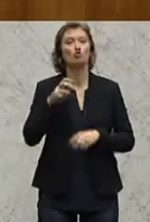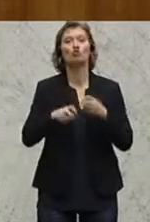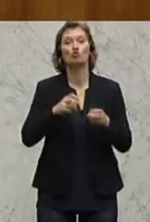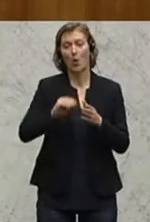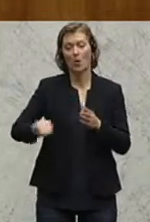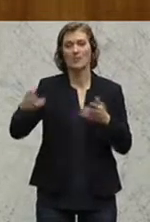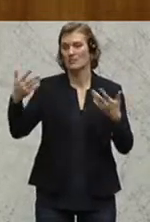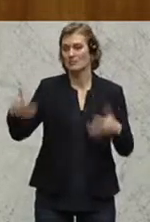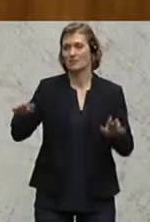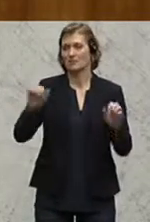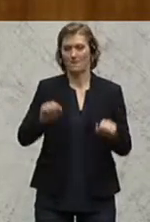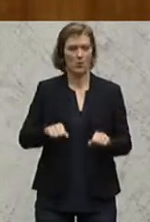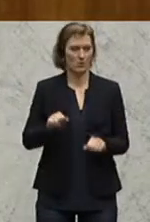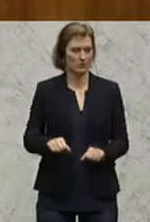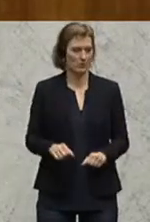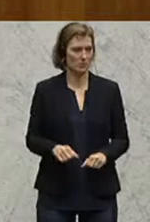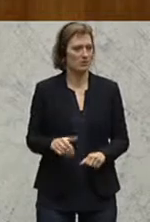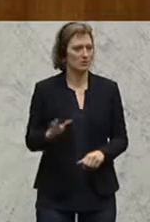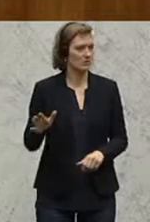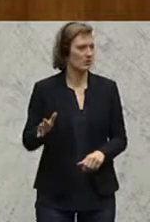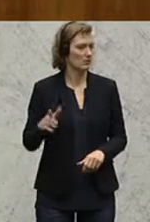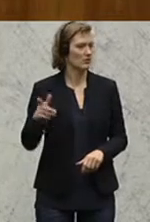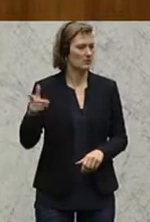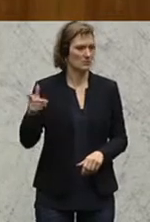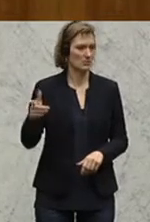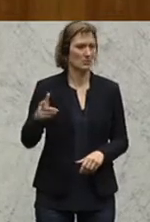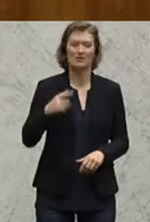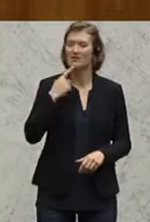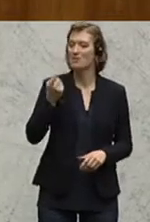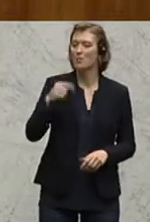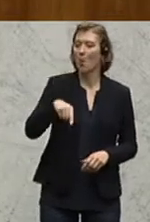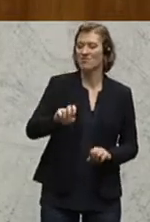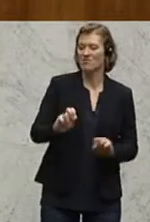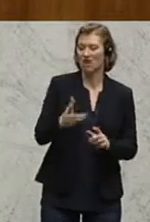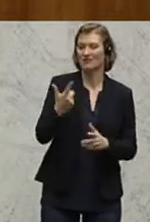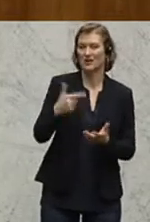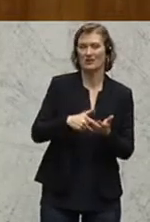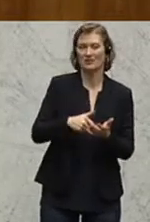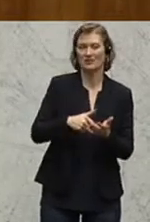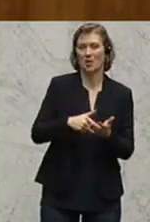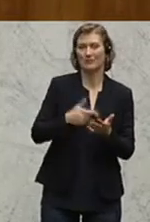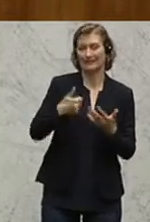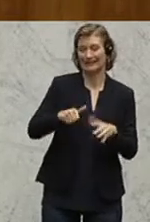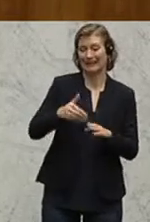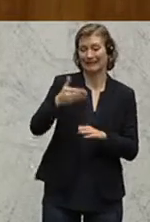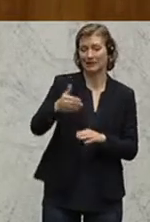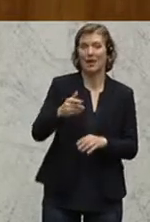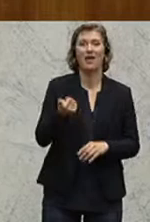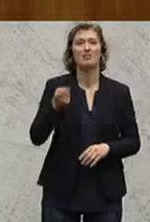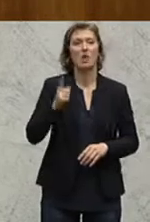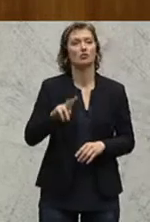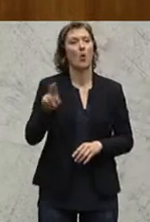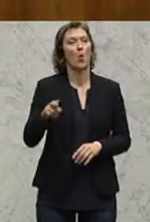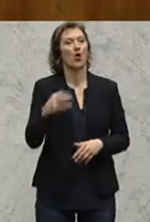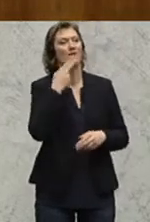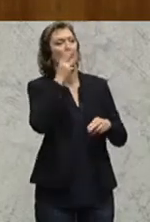werden, sind nicht mehr steuerabzugsfähig. Ah, richtig, sie geht erst in Kraft mit 01.01.2016. Das heißt, von den 1.000 Euro,